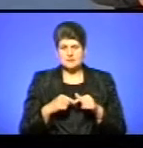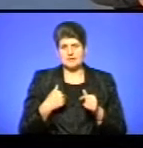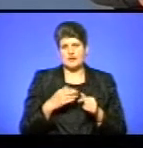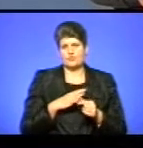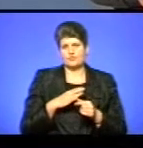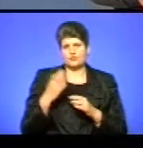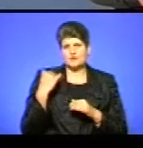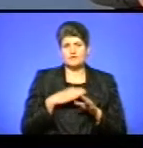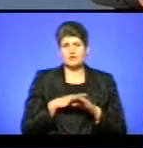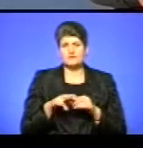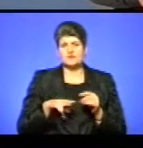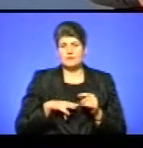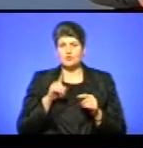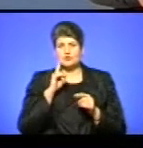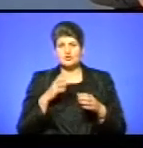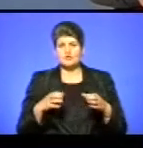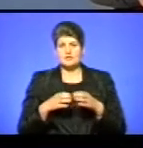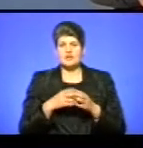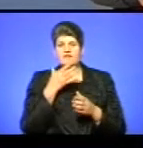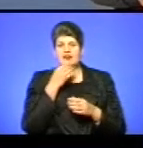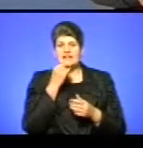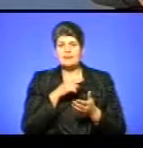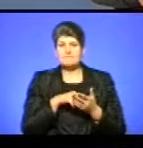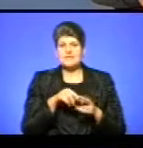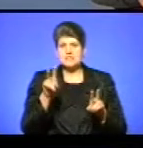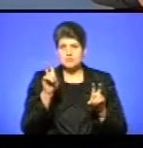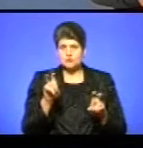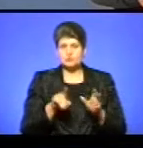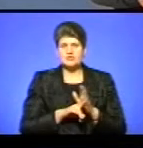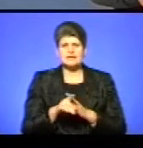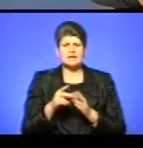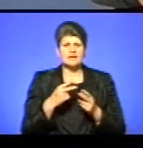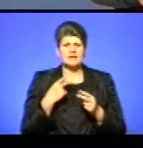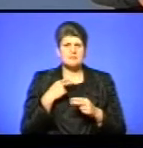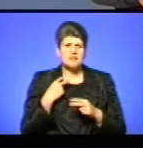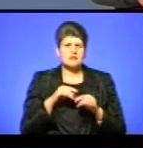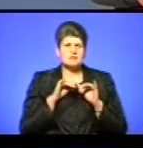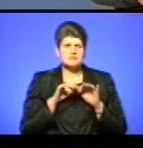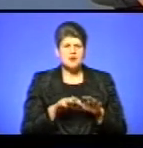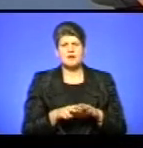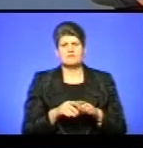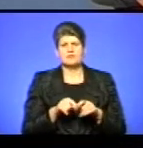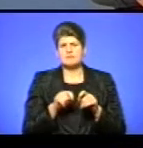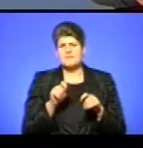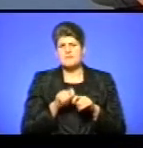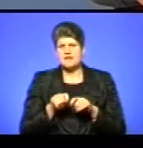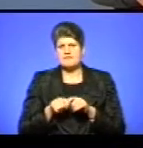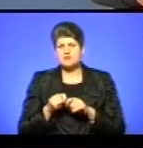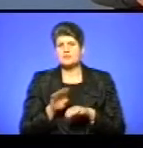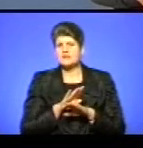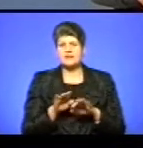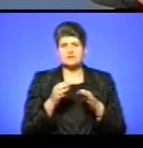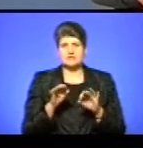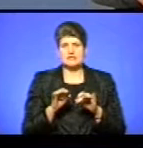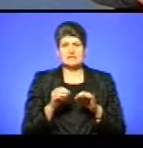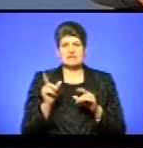був виконавчим директором молодіжного об'єднання «Файне місто». Кримінальні провадження, перевірки, все для того, аби не допустити